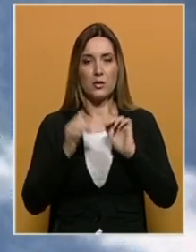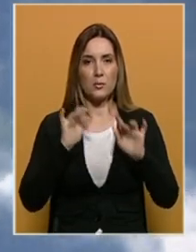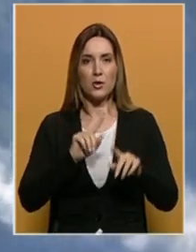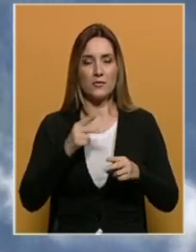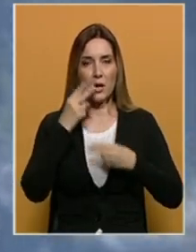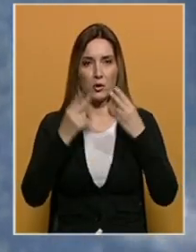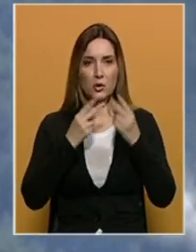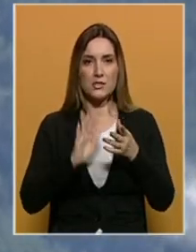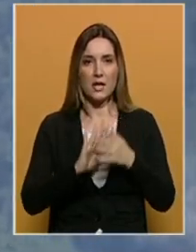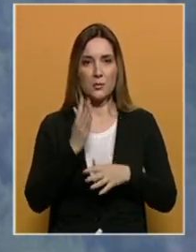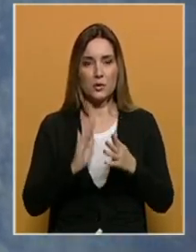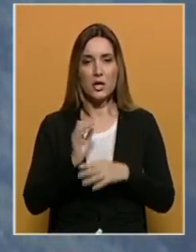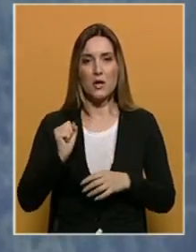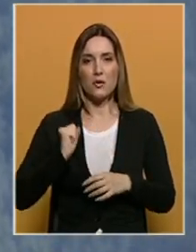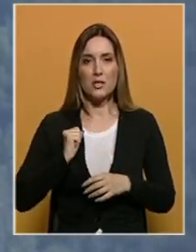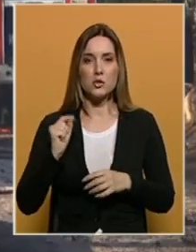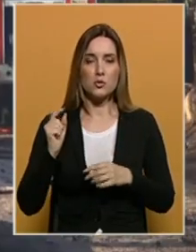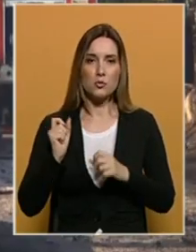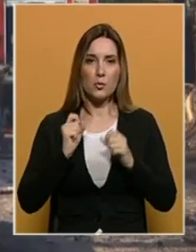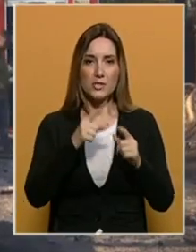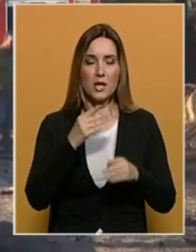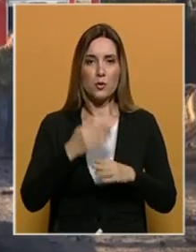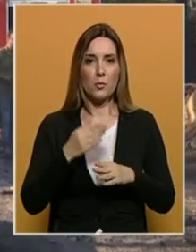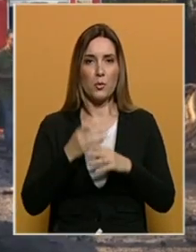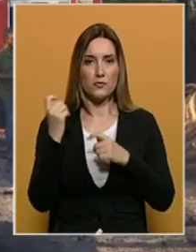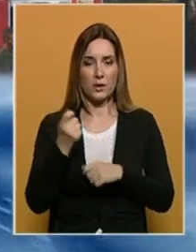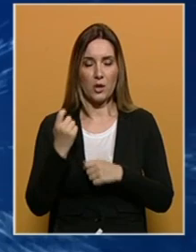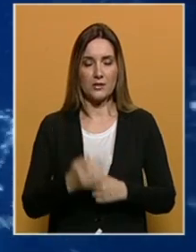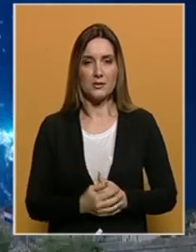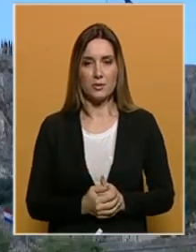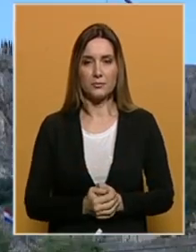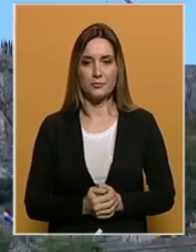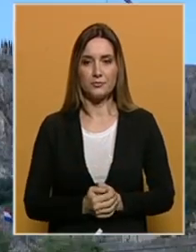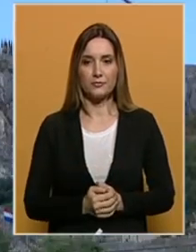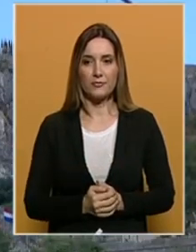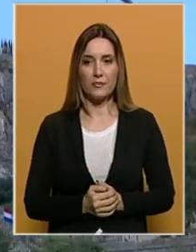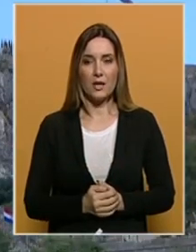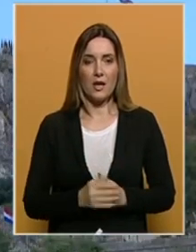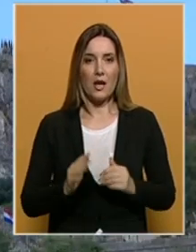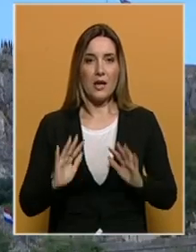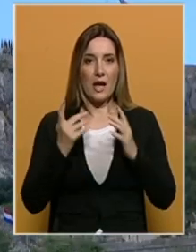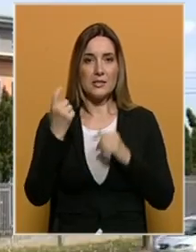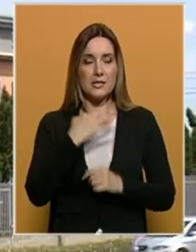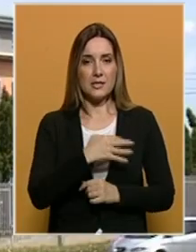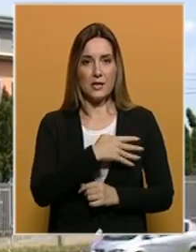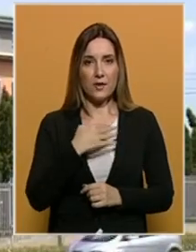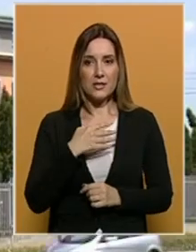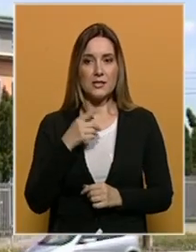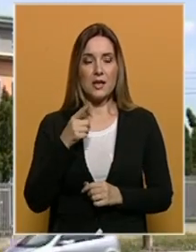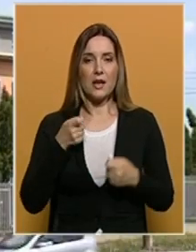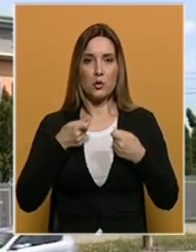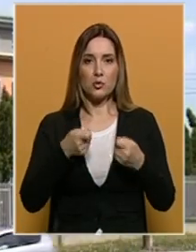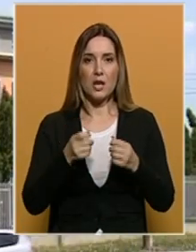nekontrolisanih požara, vojnici su poslani u pomoć vatrogasicima. Burne reakcije iz Hrvatske na zamolnicu